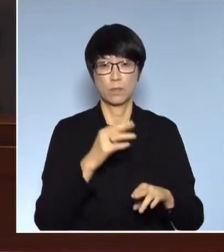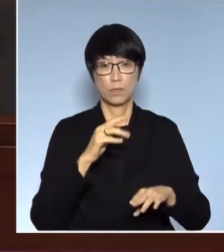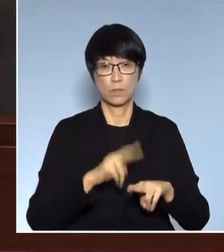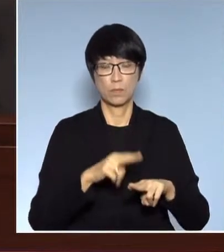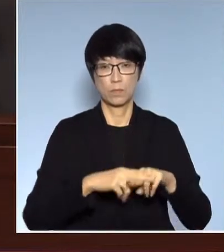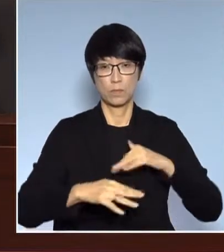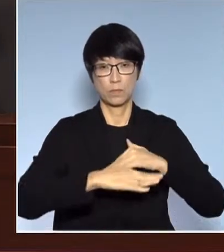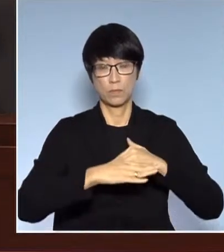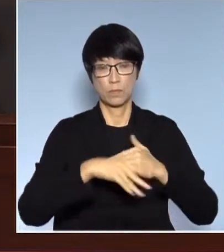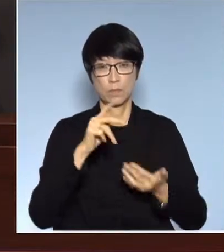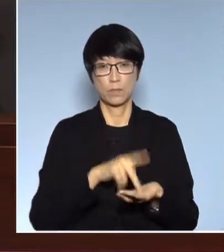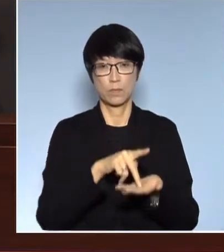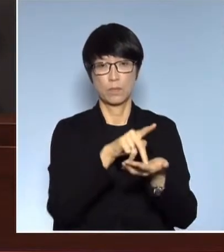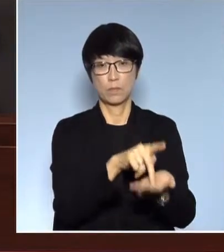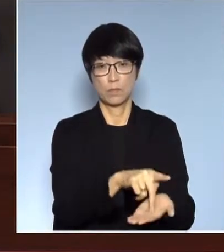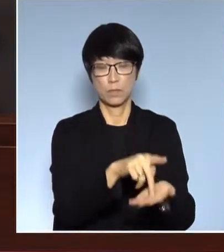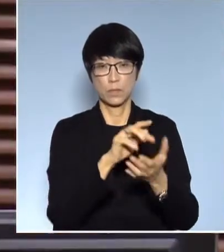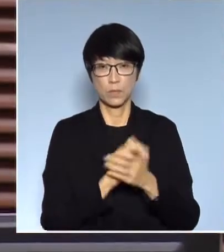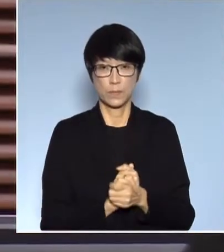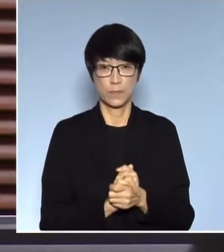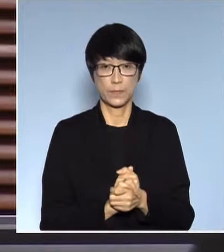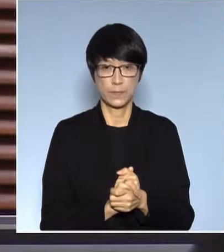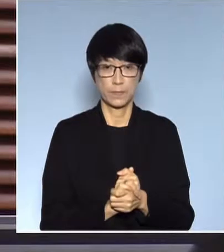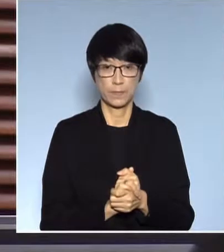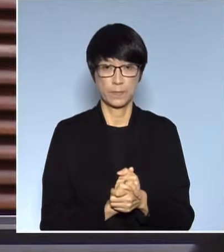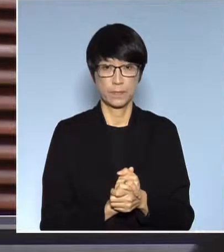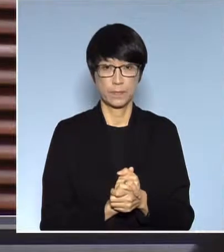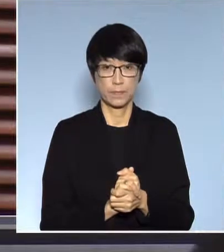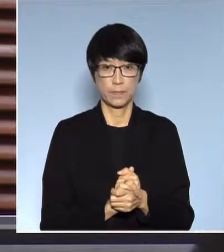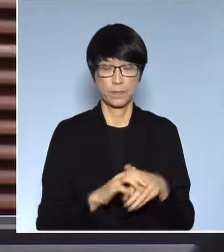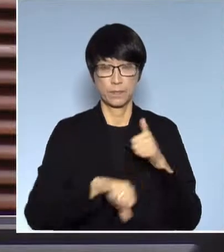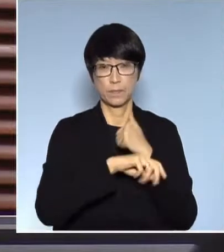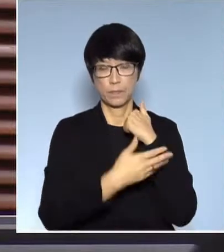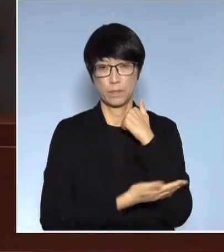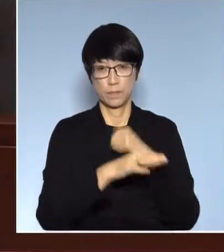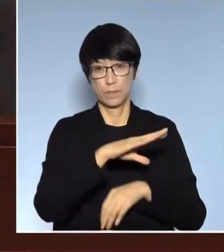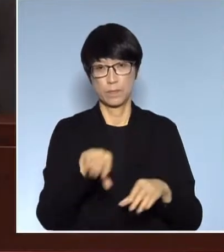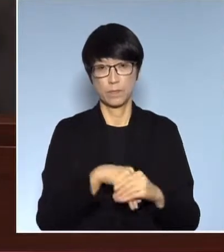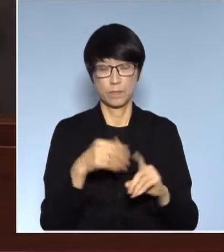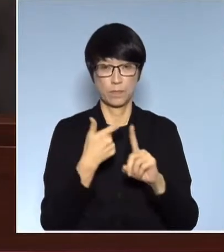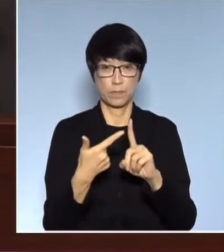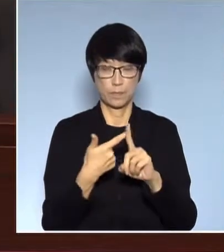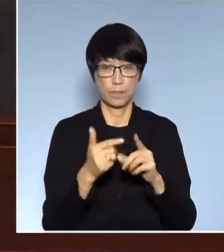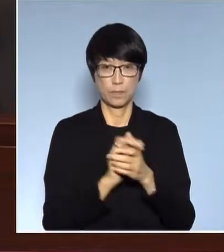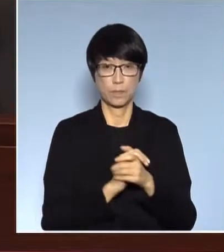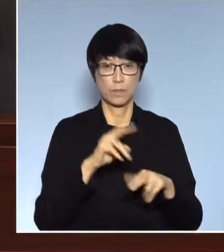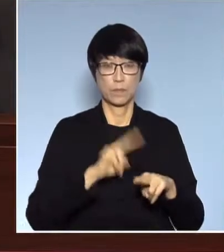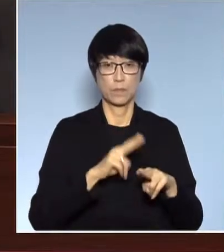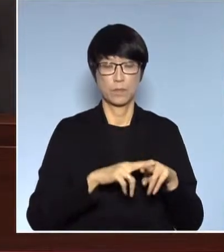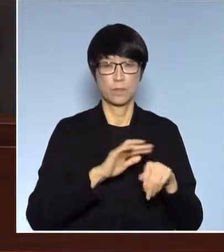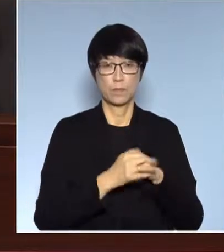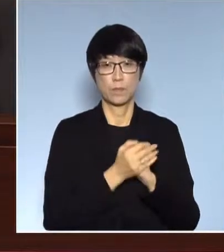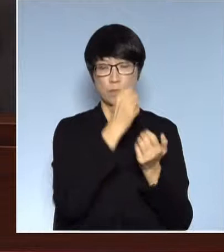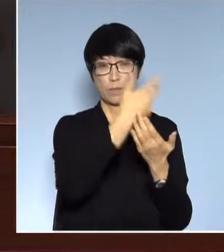岸區租借即是我們將內地口岸區租借給內地基本法呢包括第18條是內地全國性的法律那